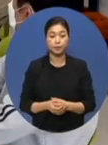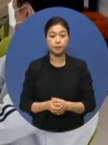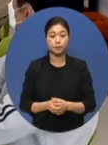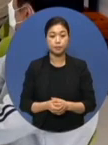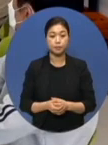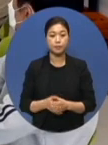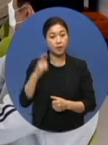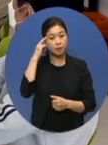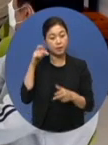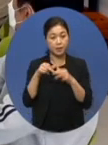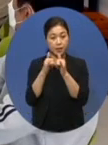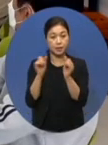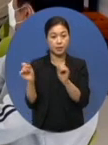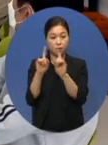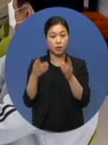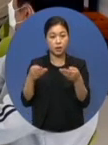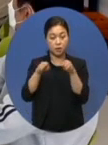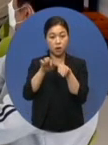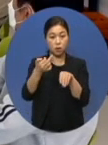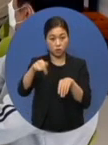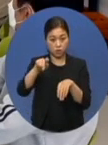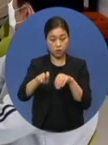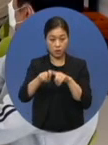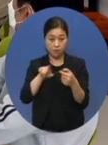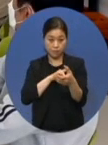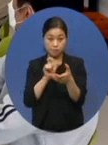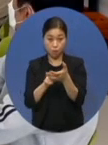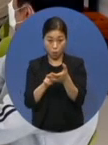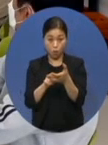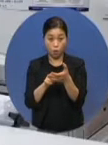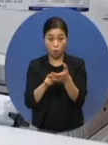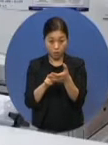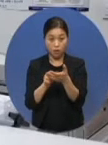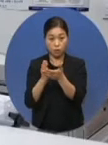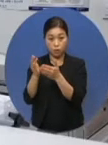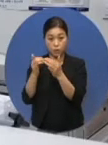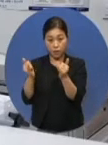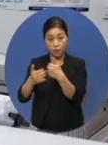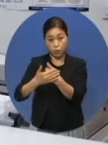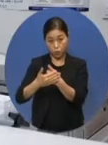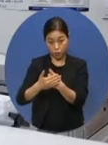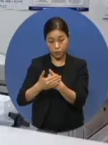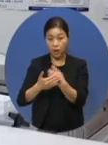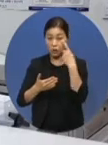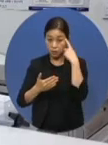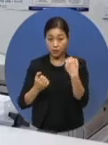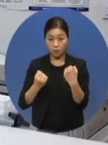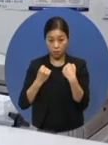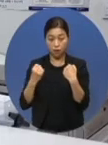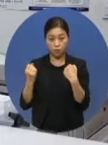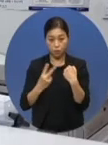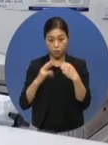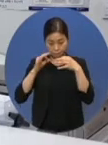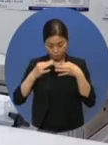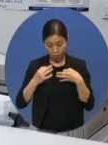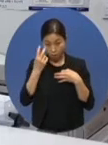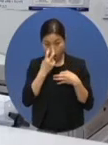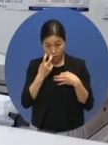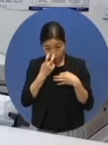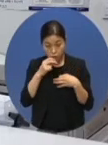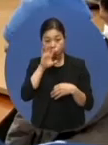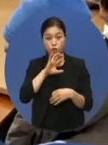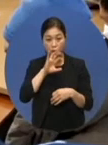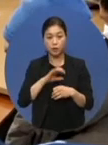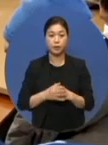정신장애인 재활기관 공감에 등록하면 전문가의 도움으로 정신건강 및 자기관리